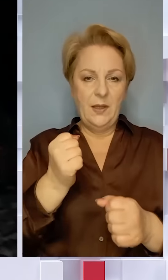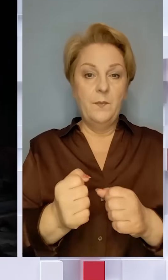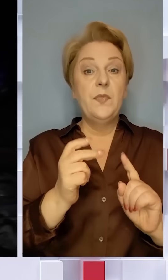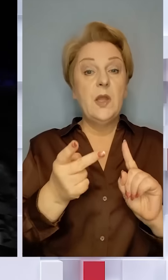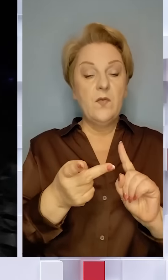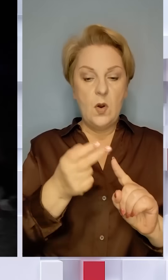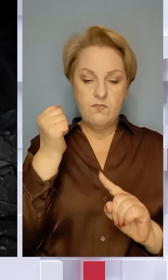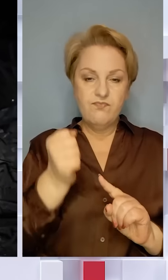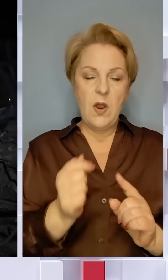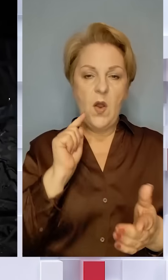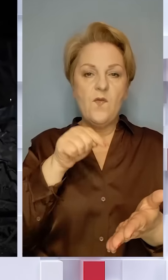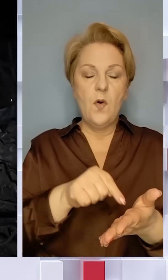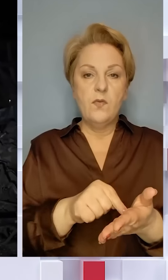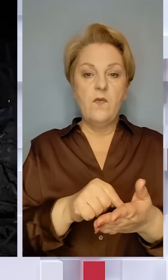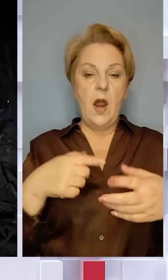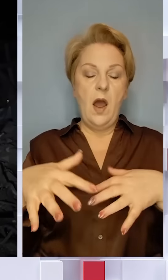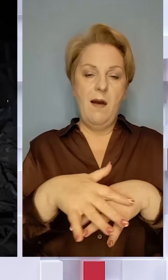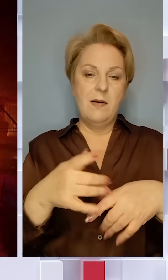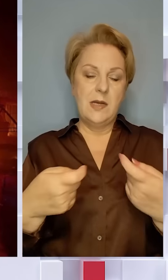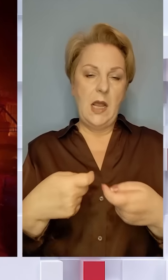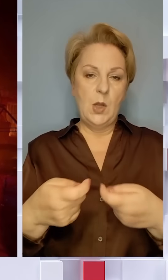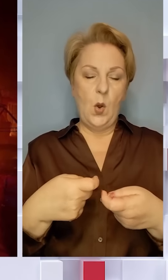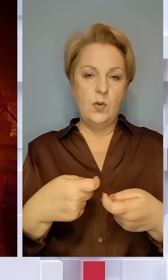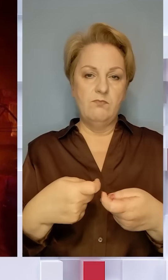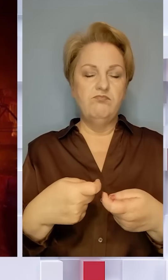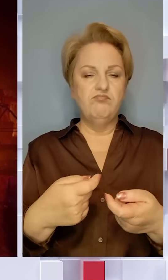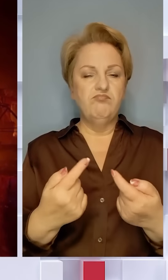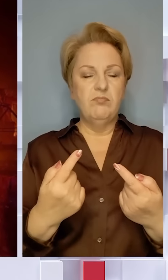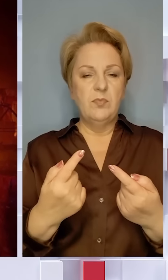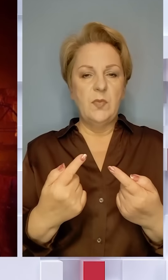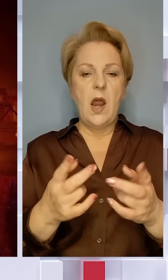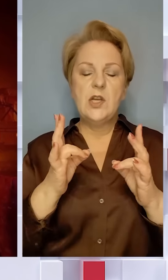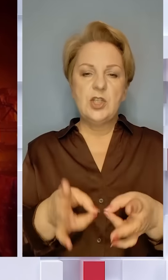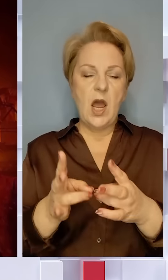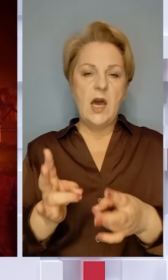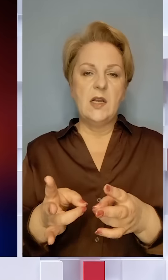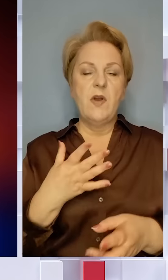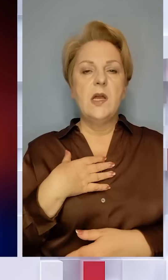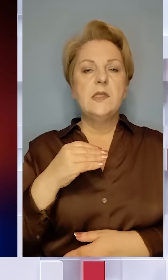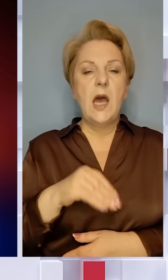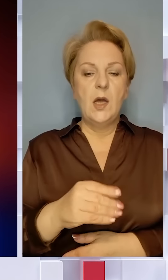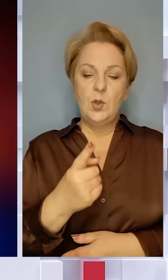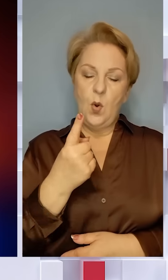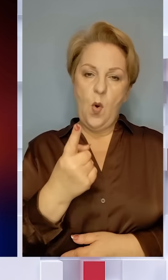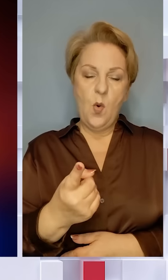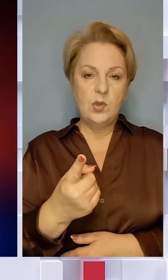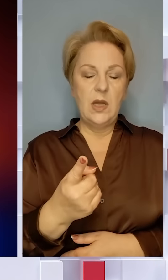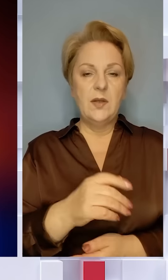І друге, вони влучили в ринок. Тобто добряче. Є жертви. В нас загинула одна